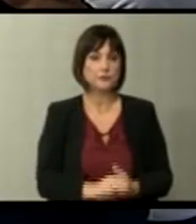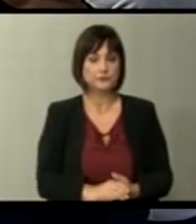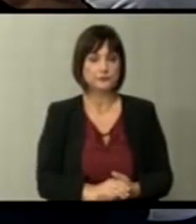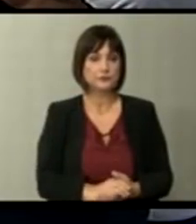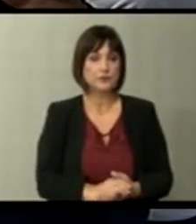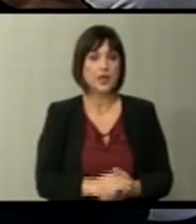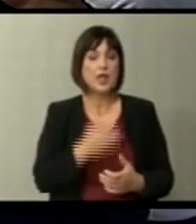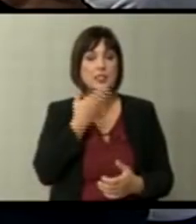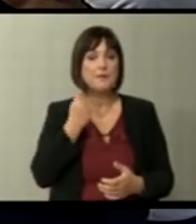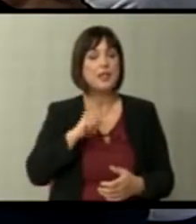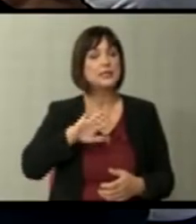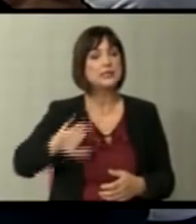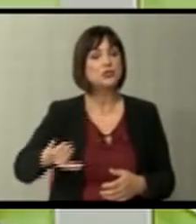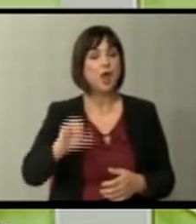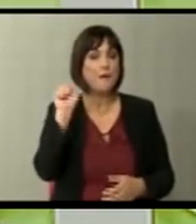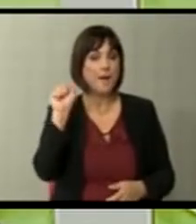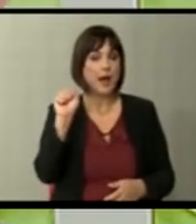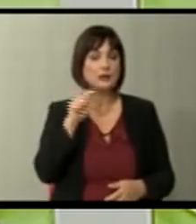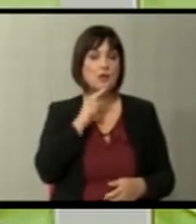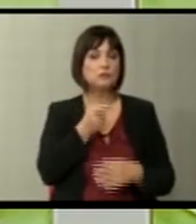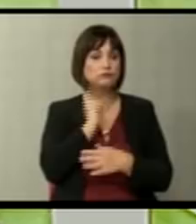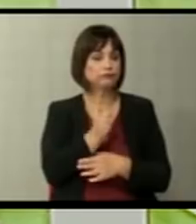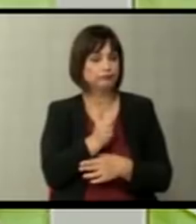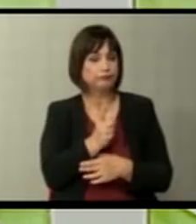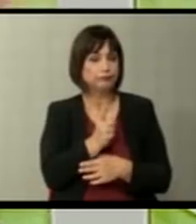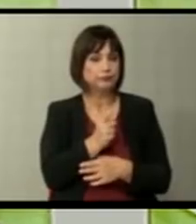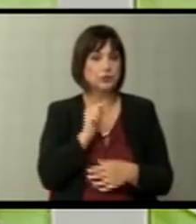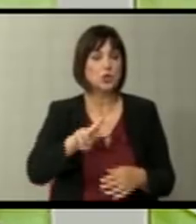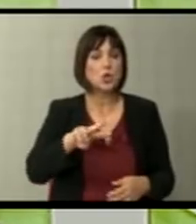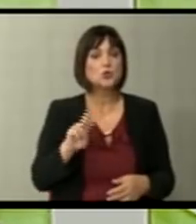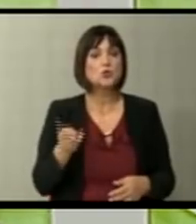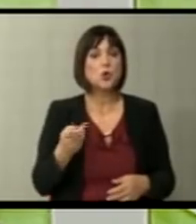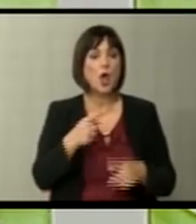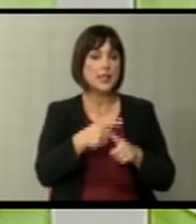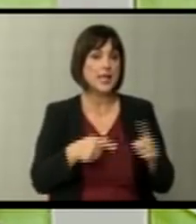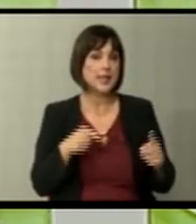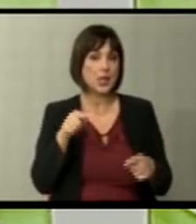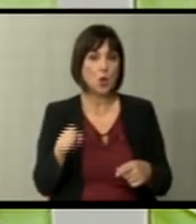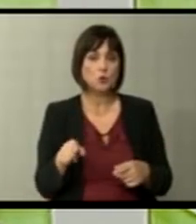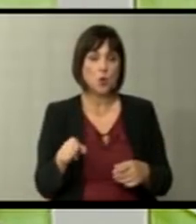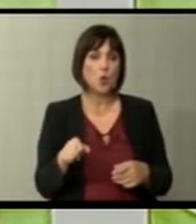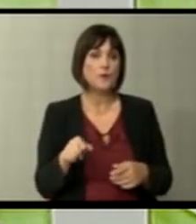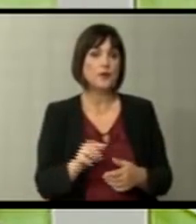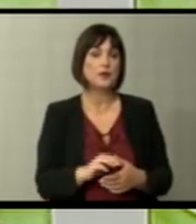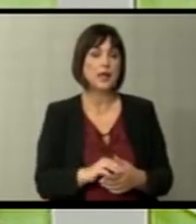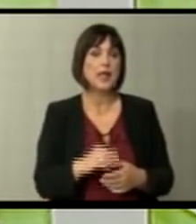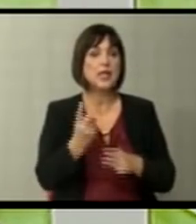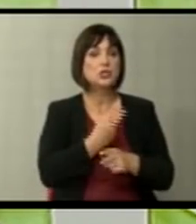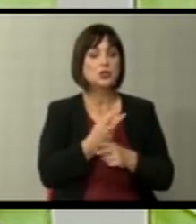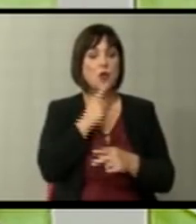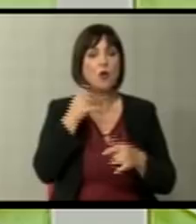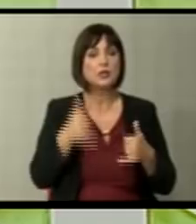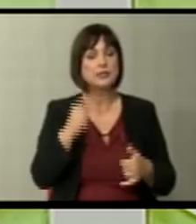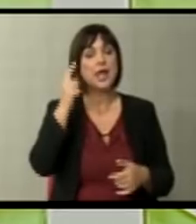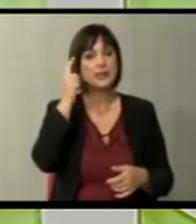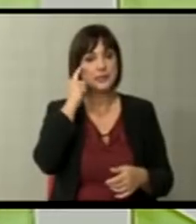десничарски партии кои што се закануваат меѓу другото на делот на земјите кои што денеска